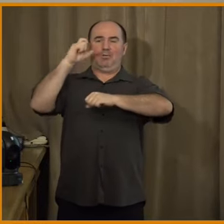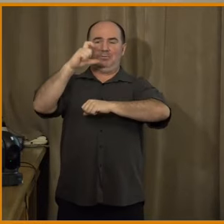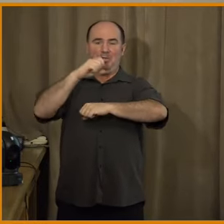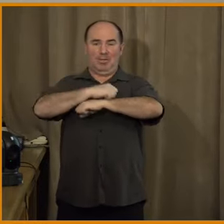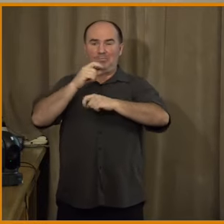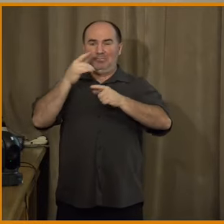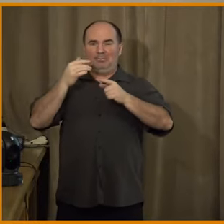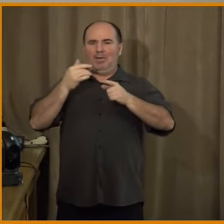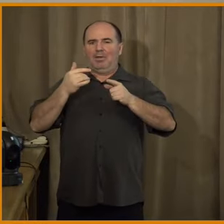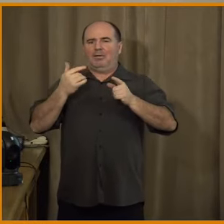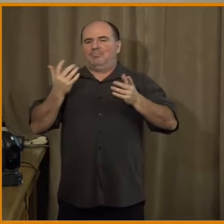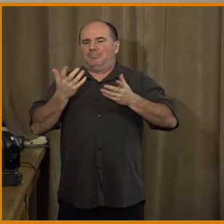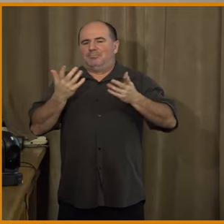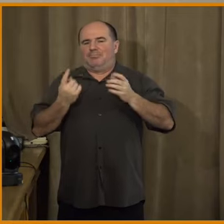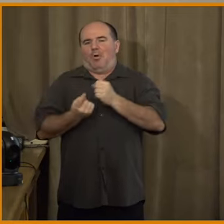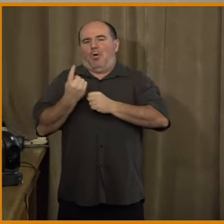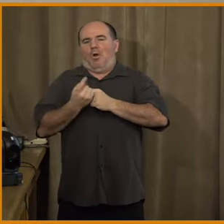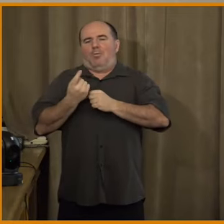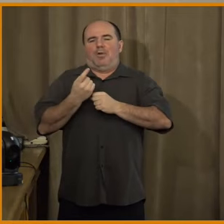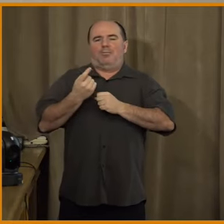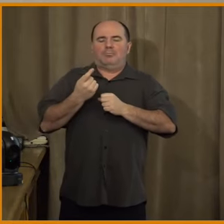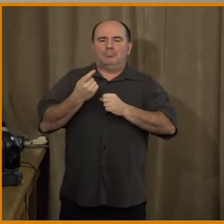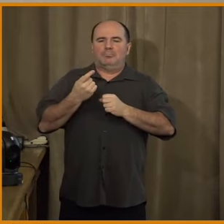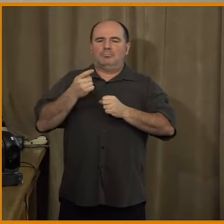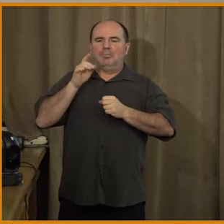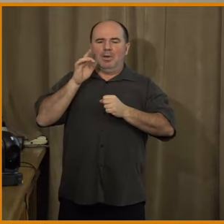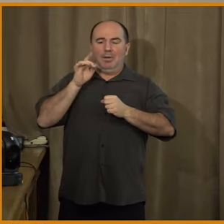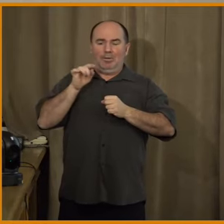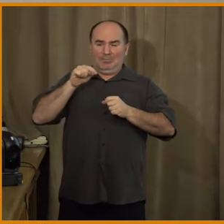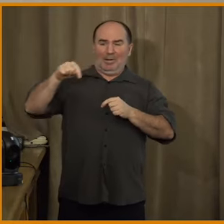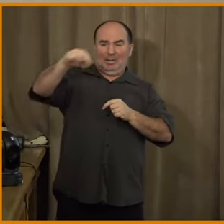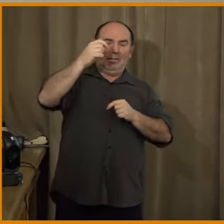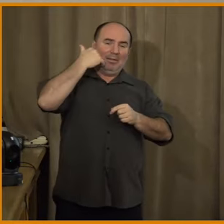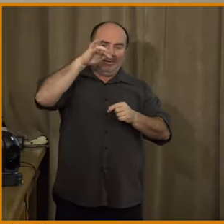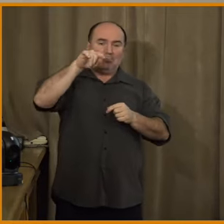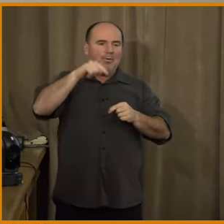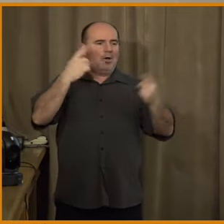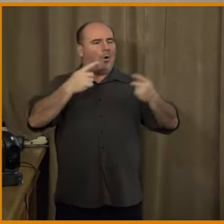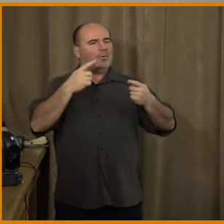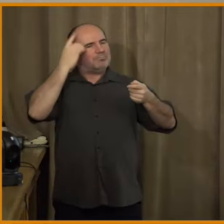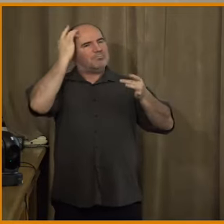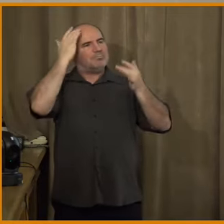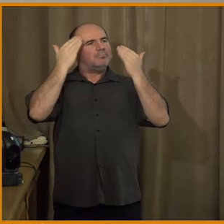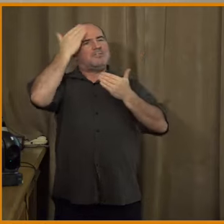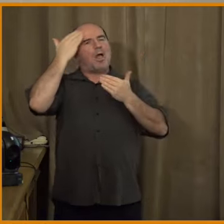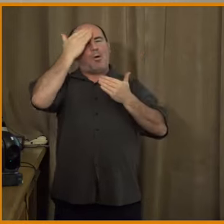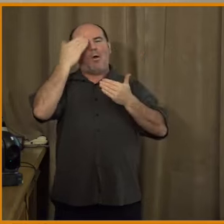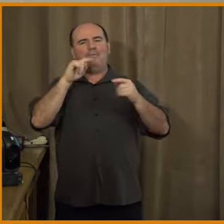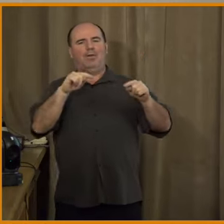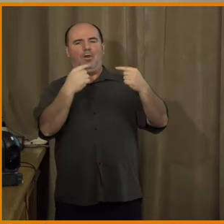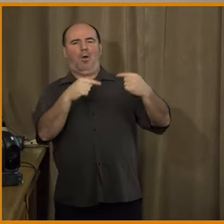takže vlastně obvinují, že jsou tak jako jejich ideologičtí oponenti. Takže tomu se snažíme vyhýbat a používat